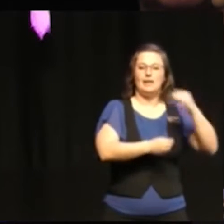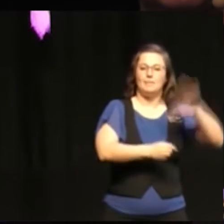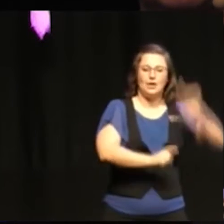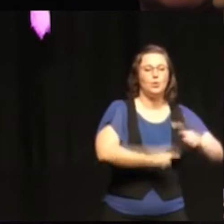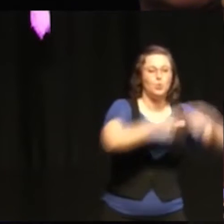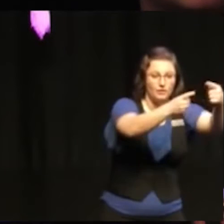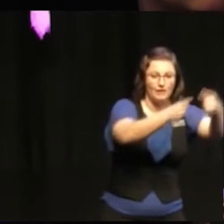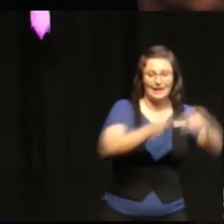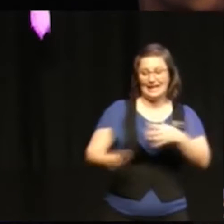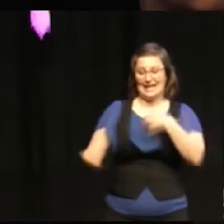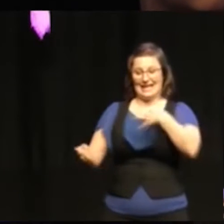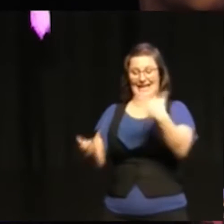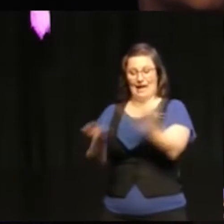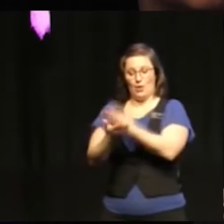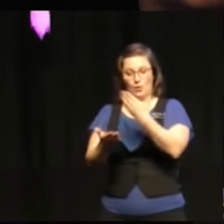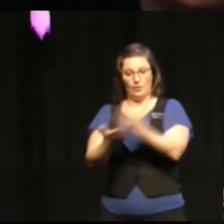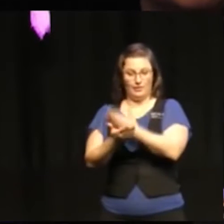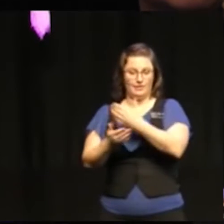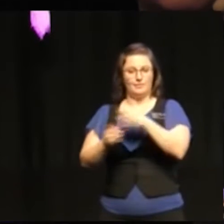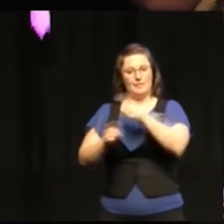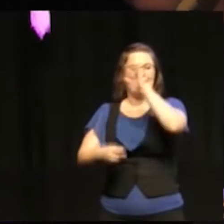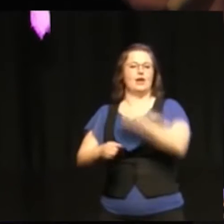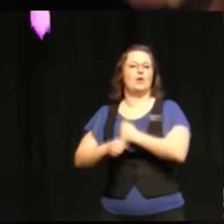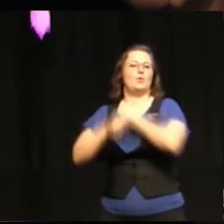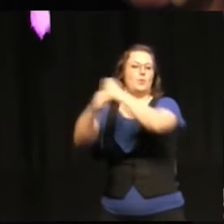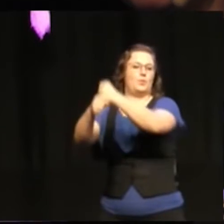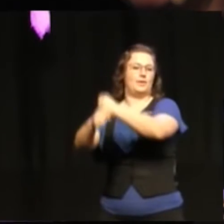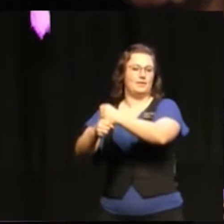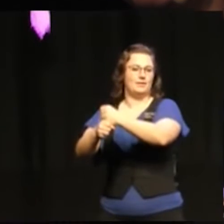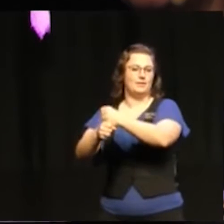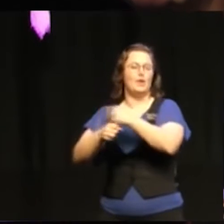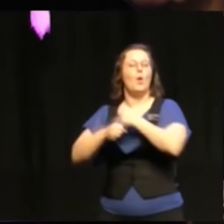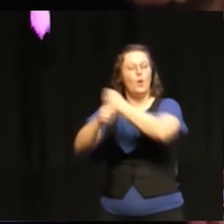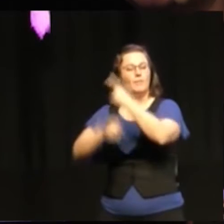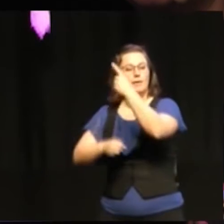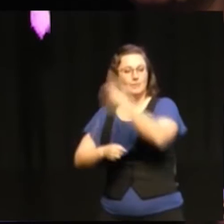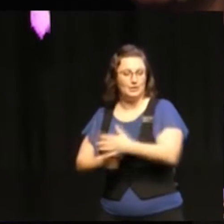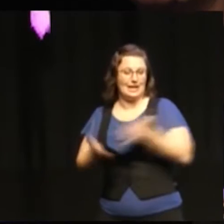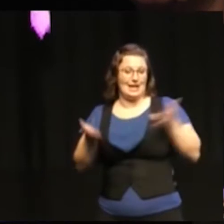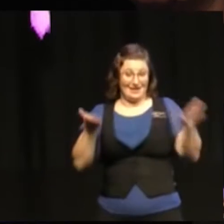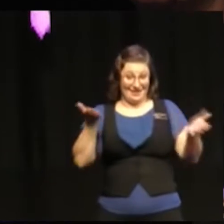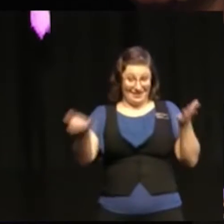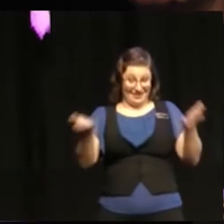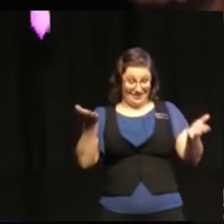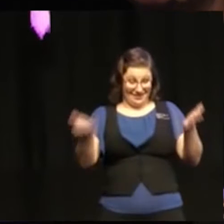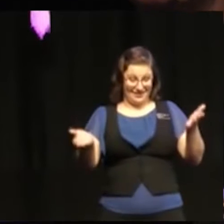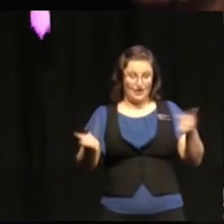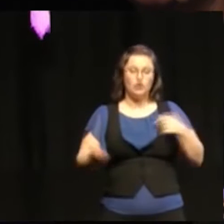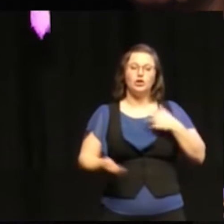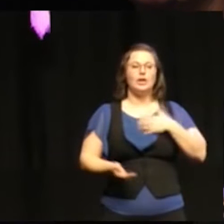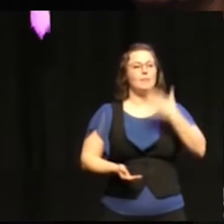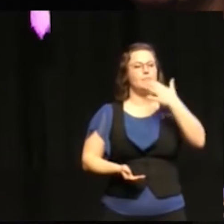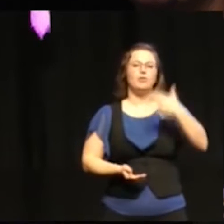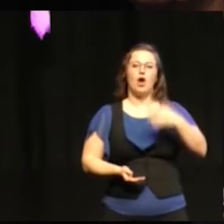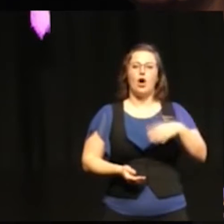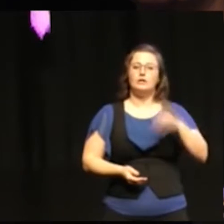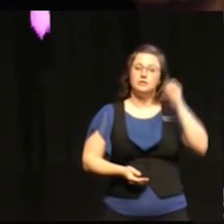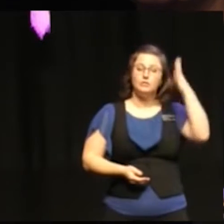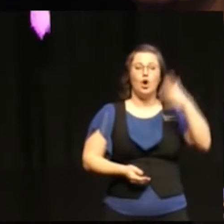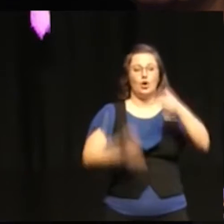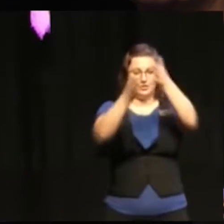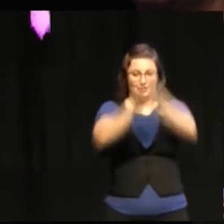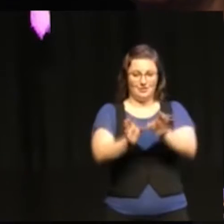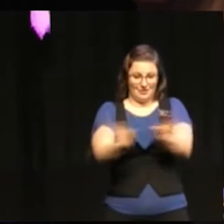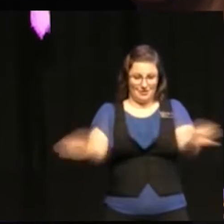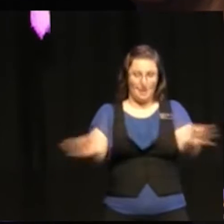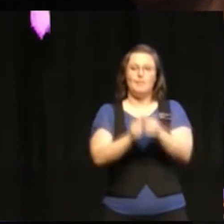de rika länderna är prioriterade med hållbarhet. Det är en bra, vettig uppdelning på ett sätt, men